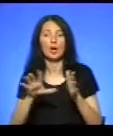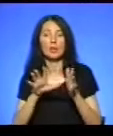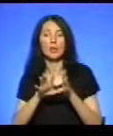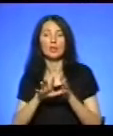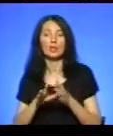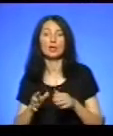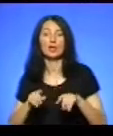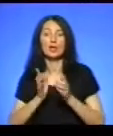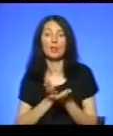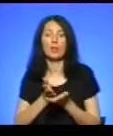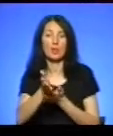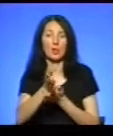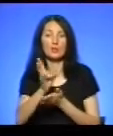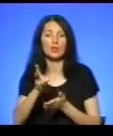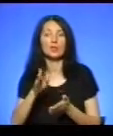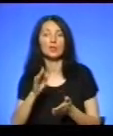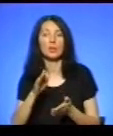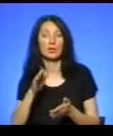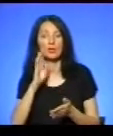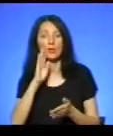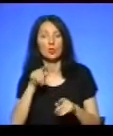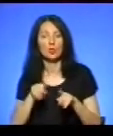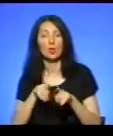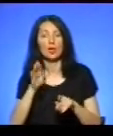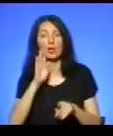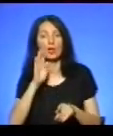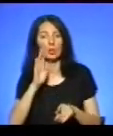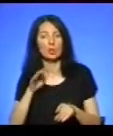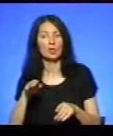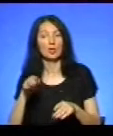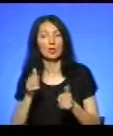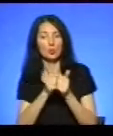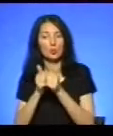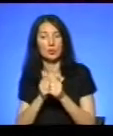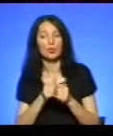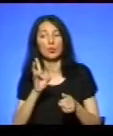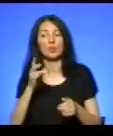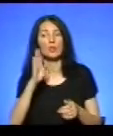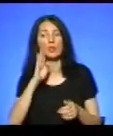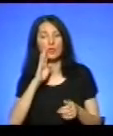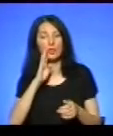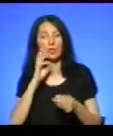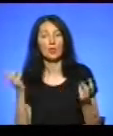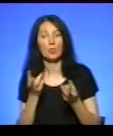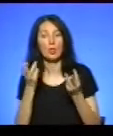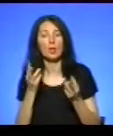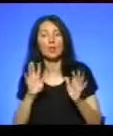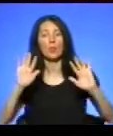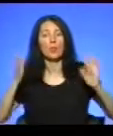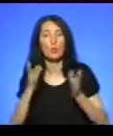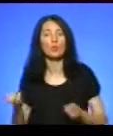сусідку, що короче, та дівчина, на ній платя в моменті все загорілося. Вона над воду бігла, то